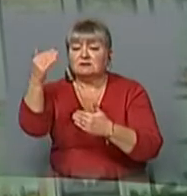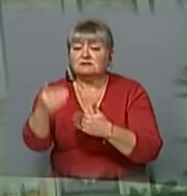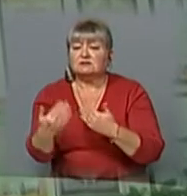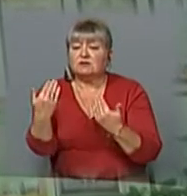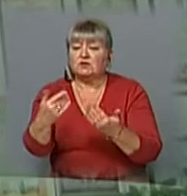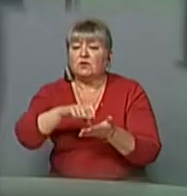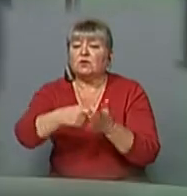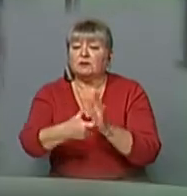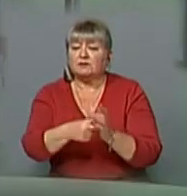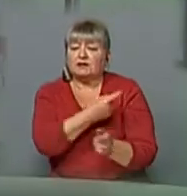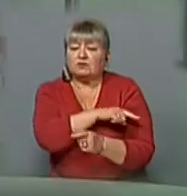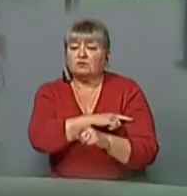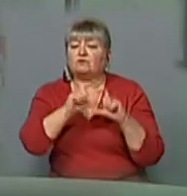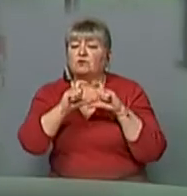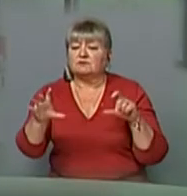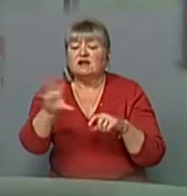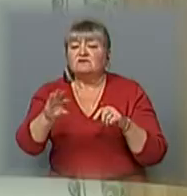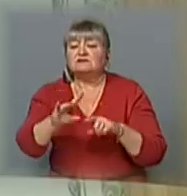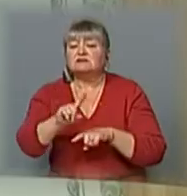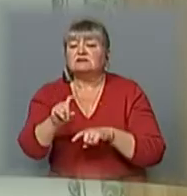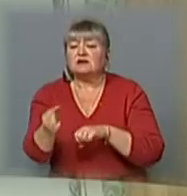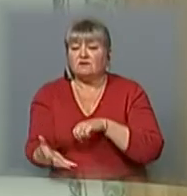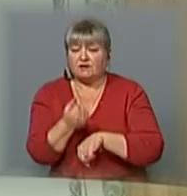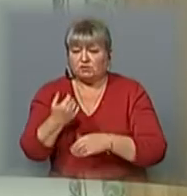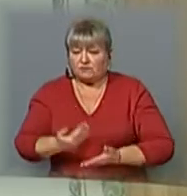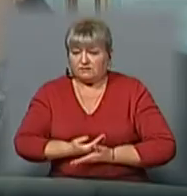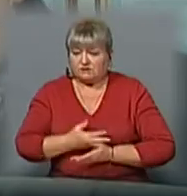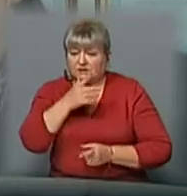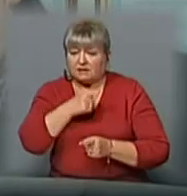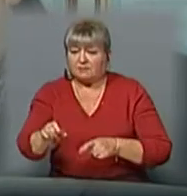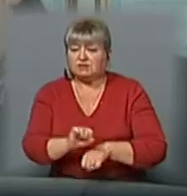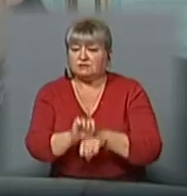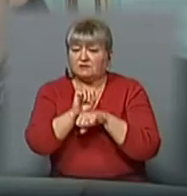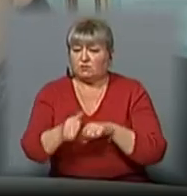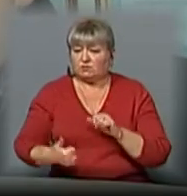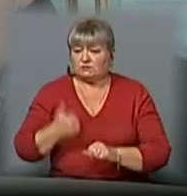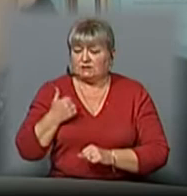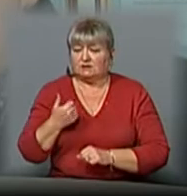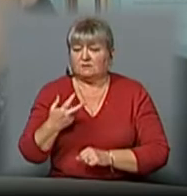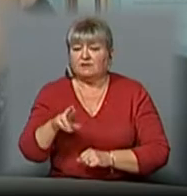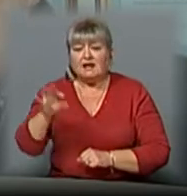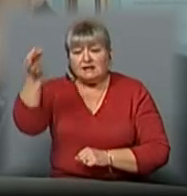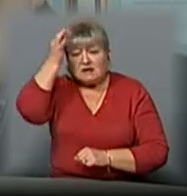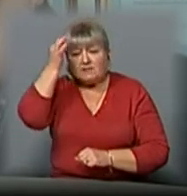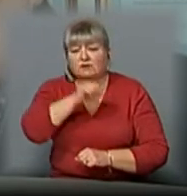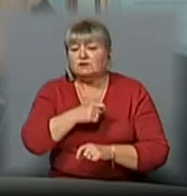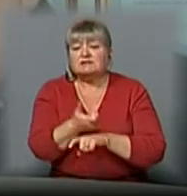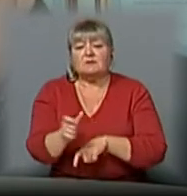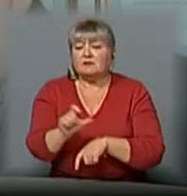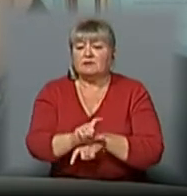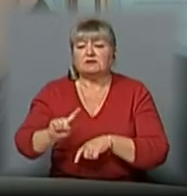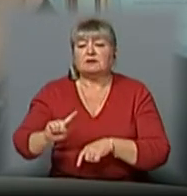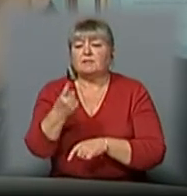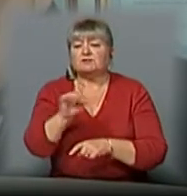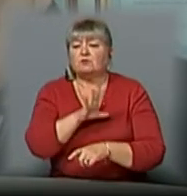госпіталі. Всі вони заврятовані життя під час Революції Гідності. Я перегадую, найбільше перше, що почалися